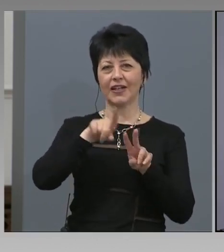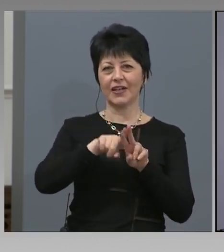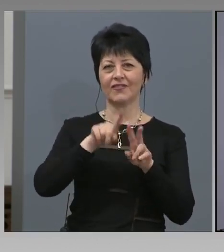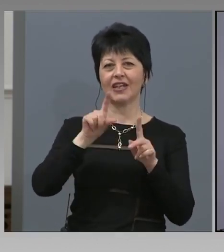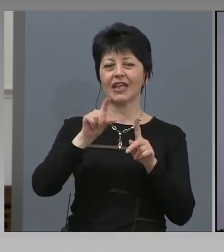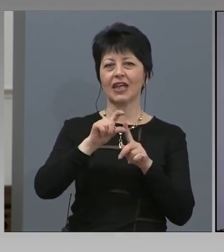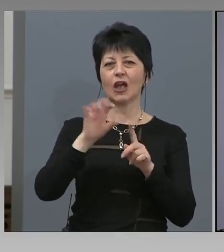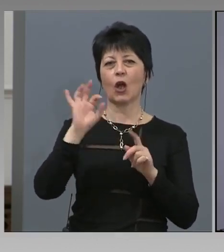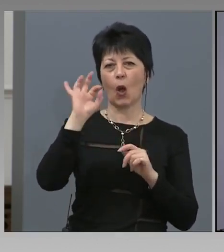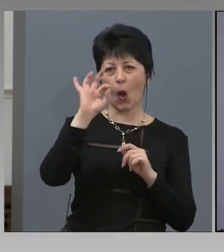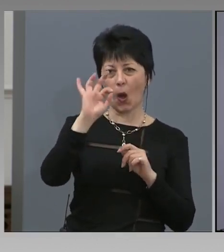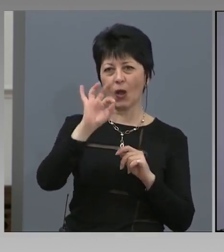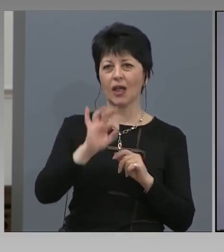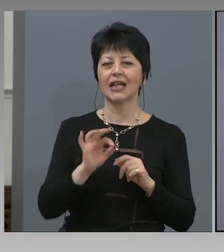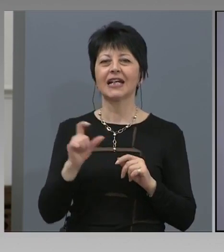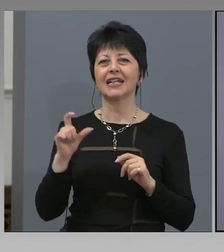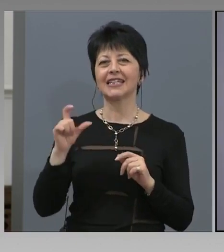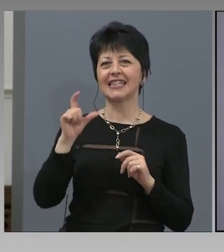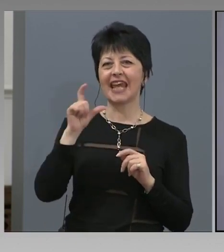Вирусейф.